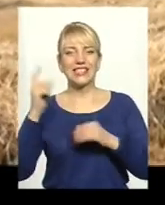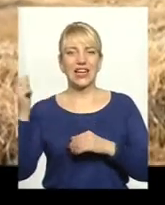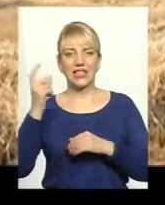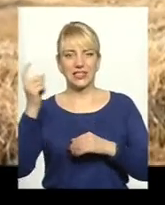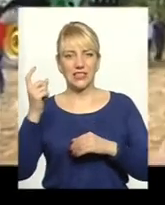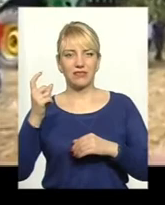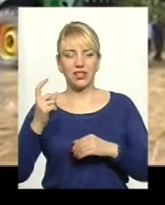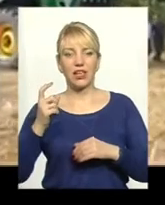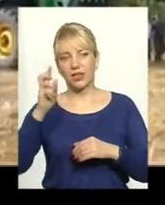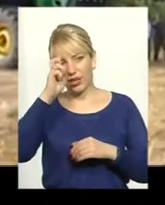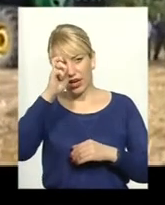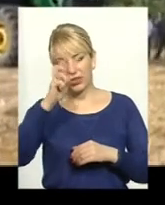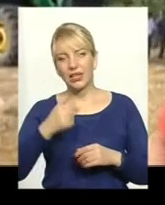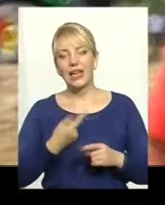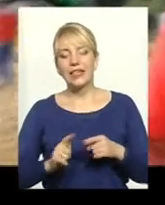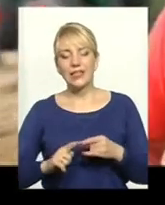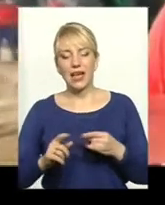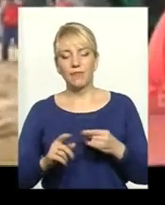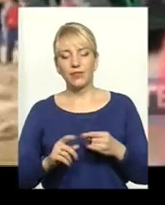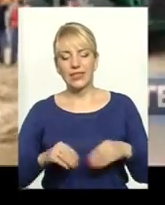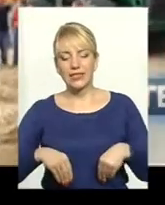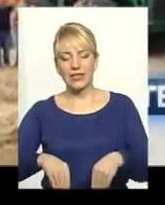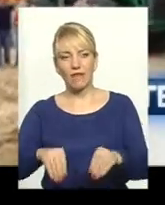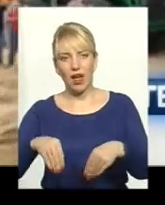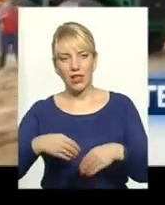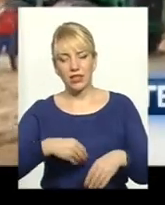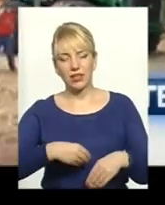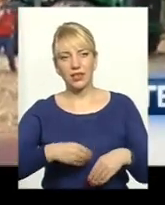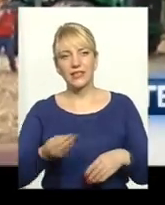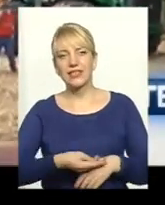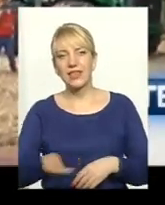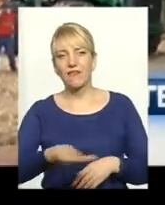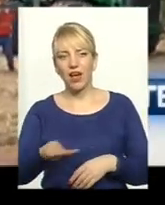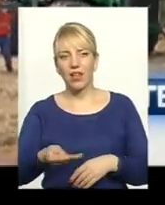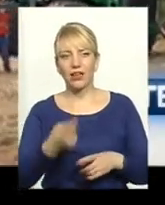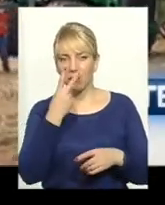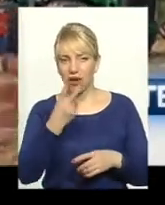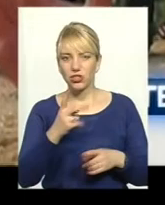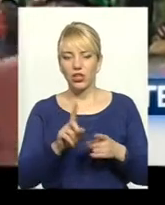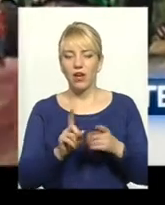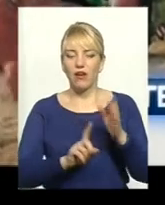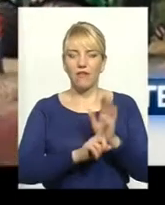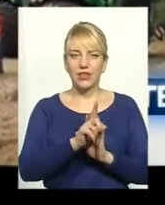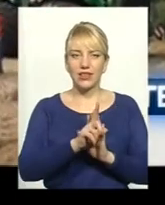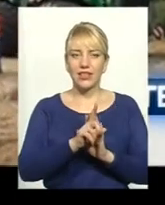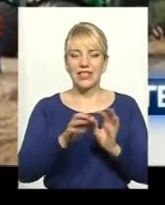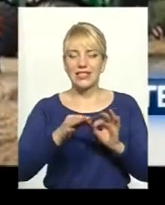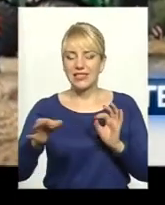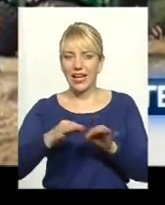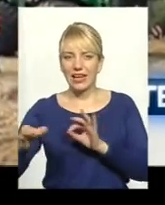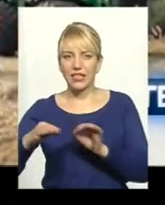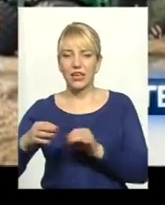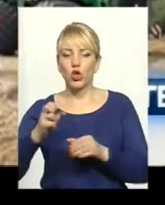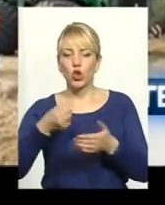країною. Ця сівалка за один прохід від стерні, яку ви бачите, до закінчення посіву